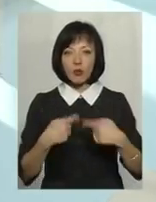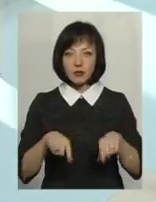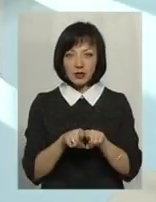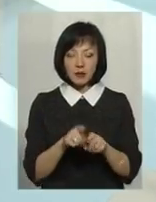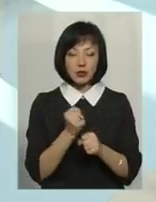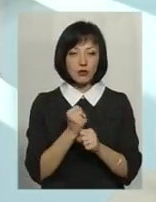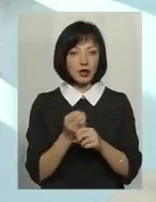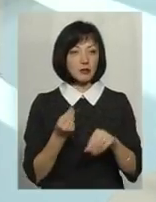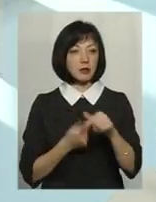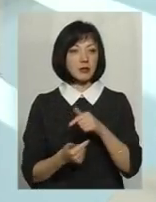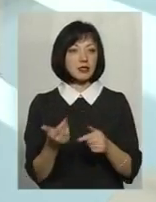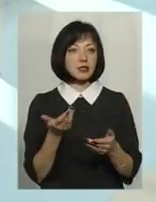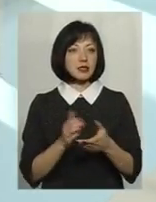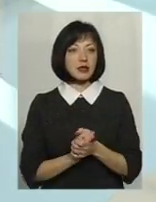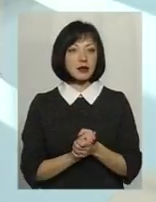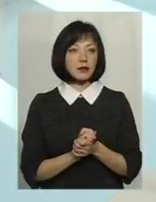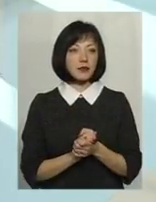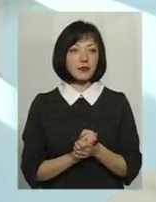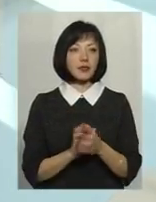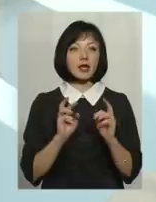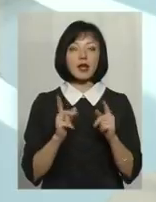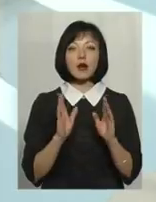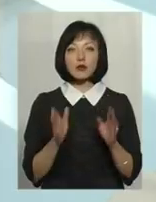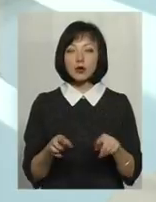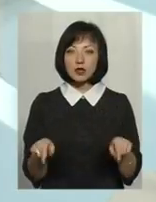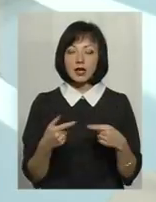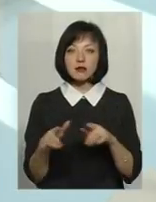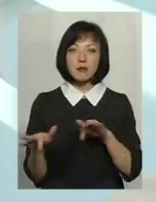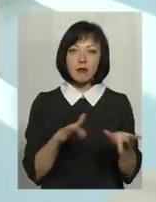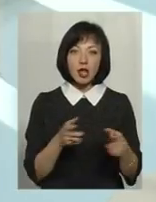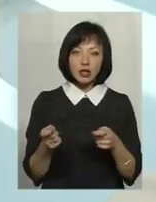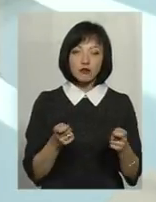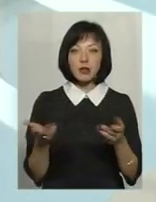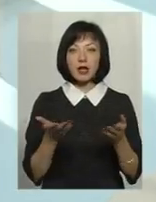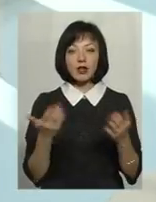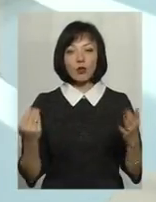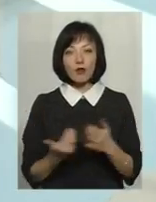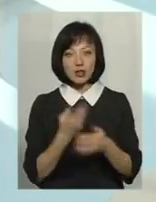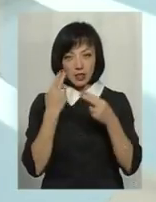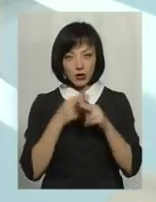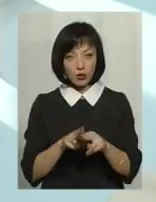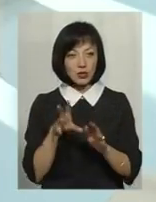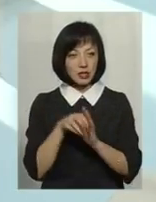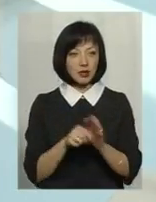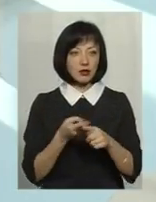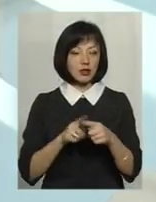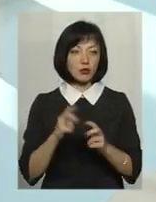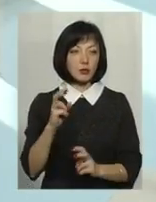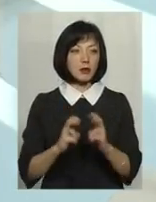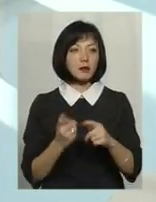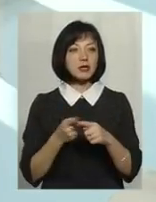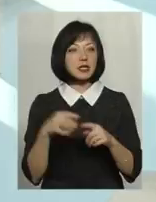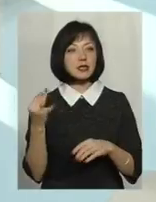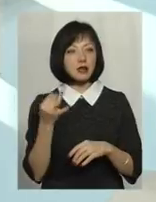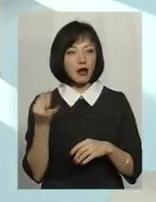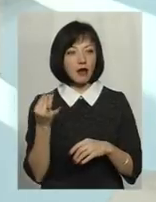працювати, власне, як він буде організований, який буде менеджмент, які будуть інновації та технології задіяні на даному підприємстві. Саме це